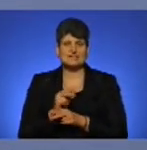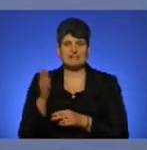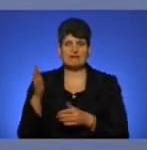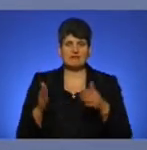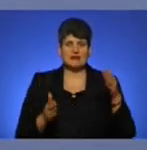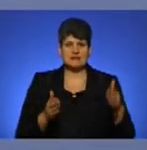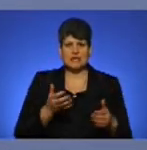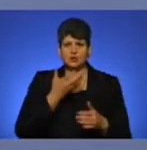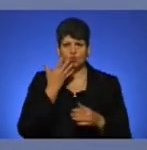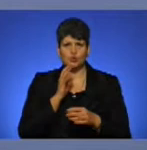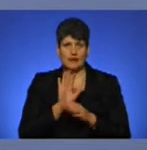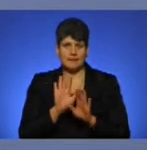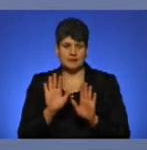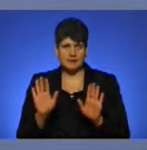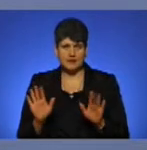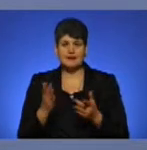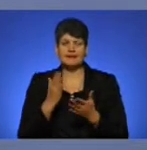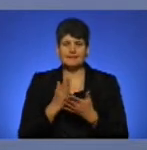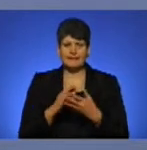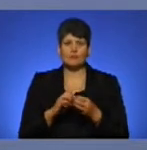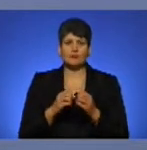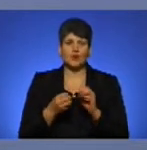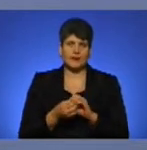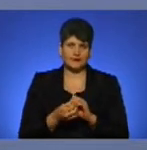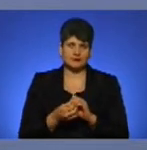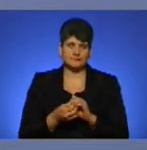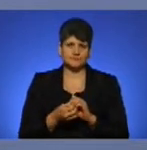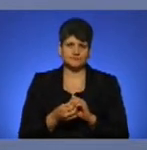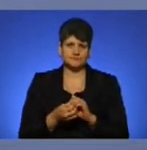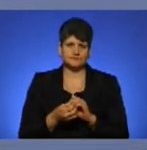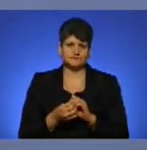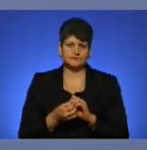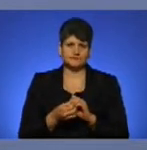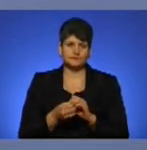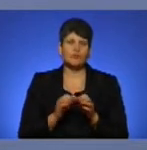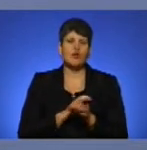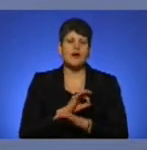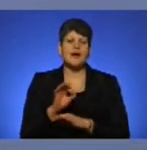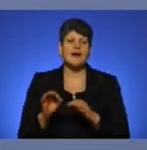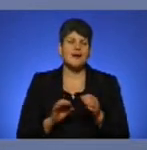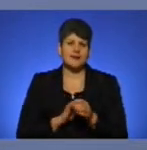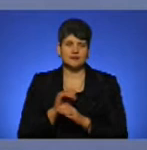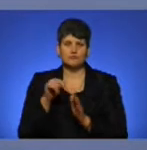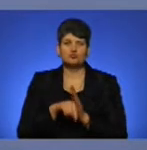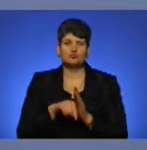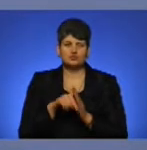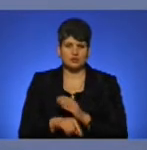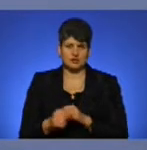утеплення його, існує проєкт внутрішніх робіт.